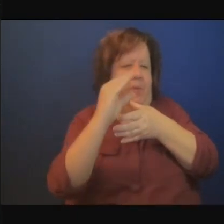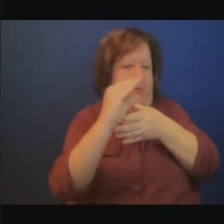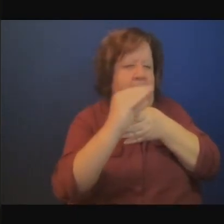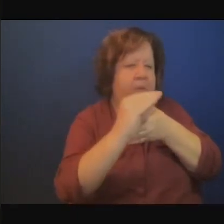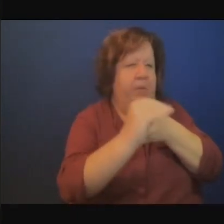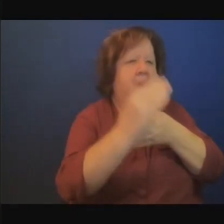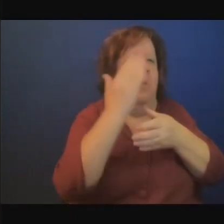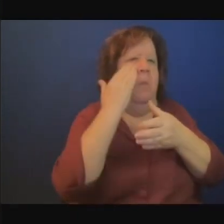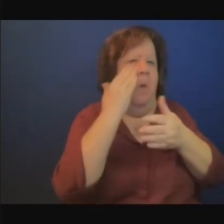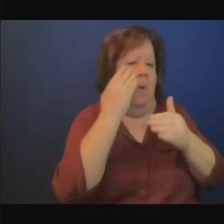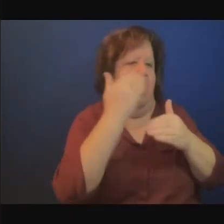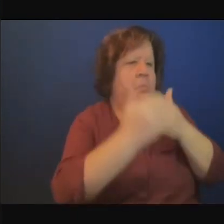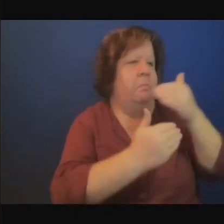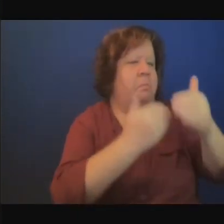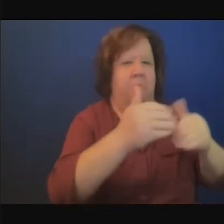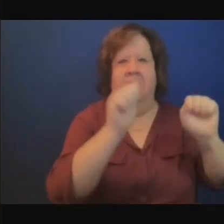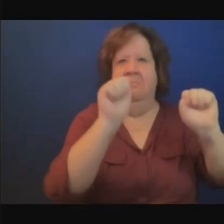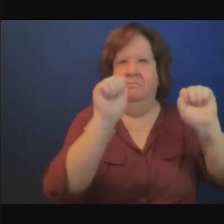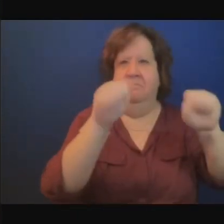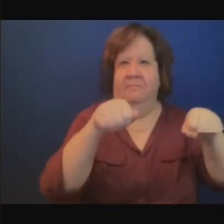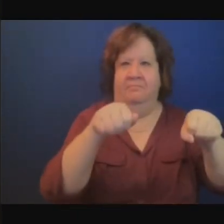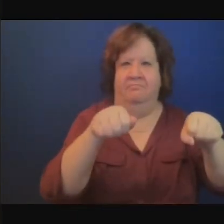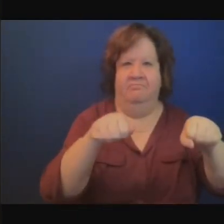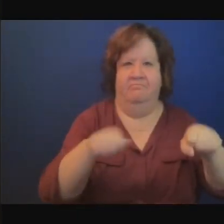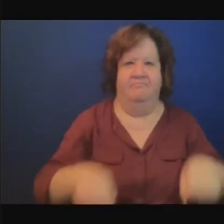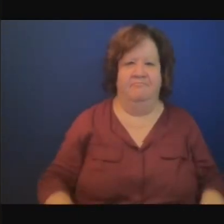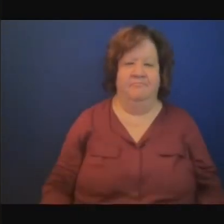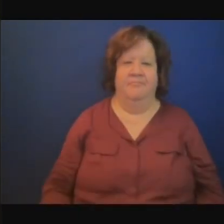rédigent des rapports biannuels